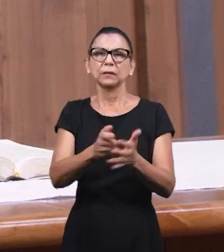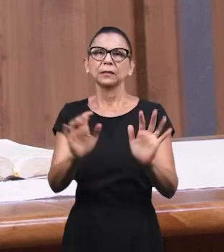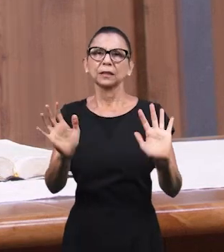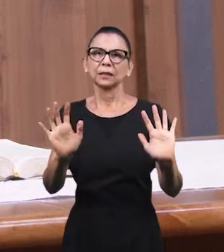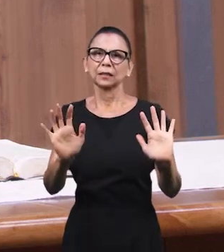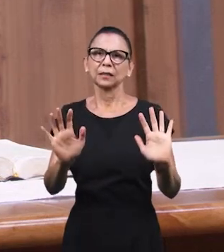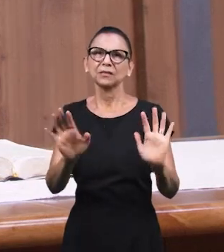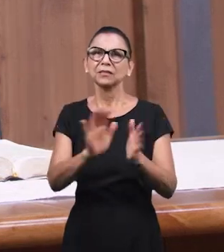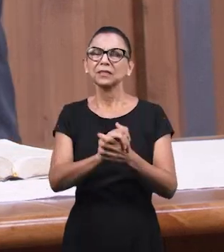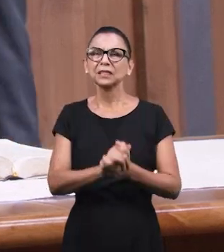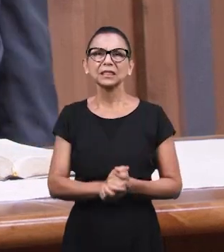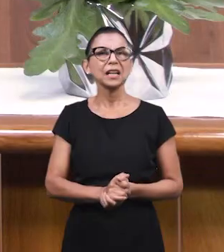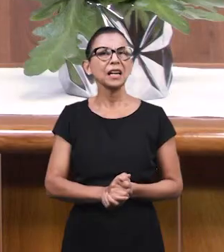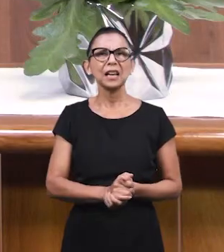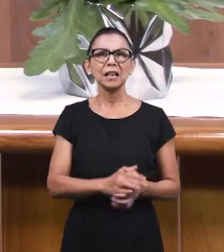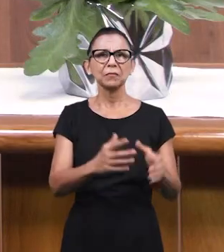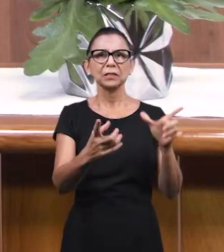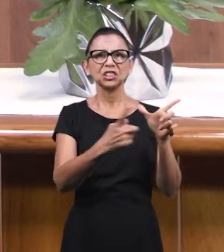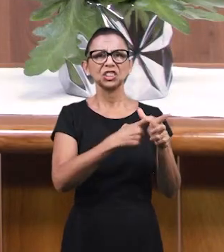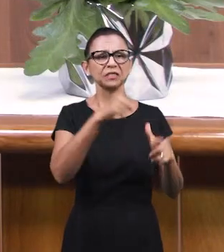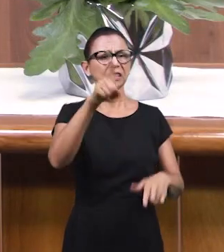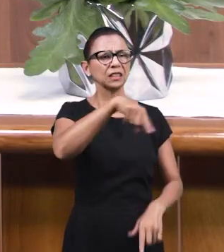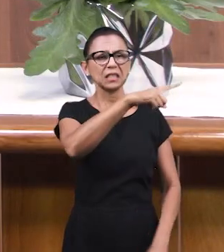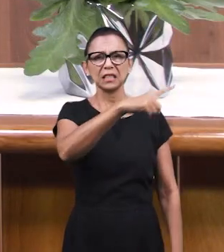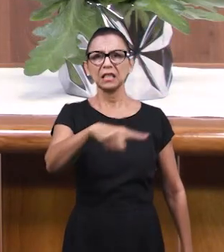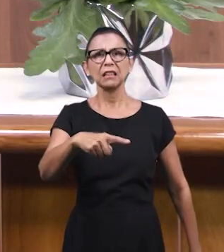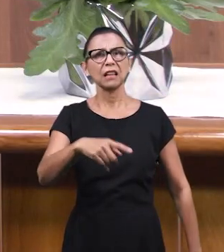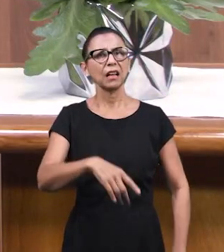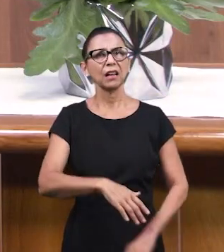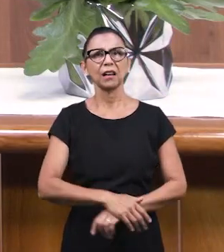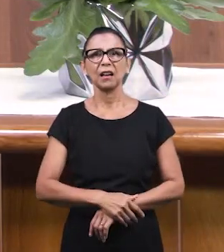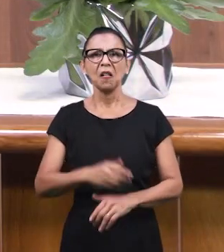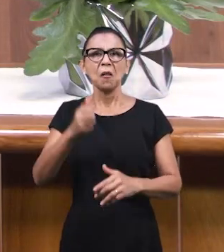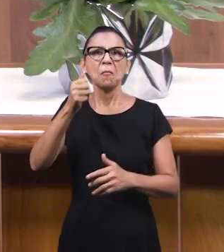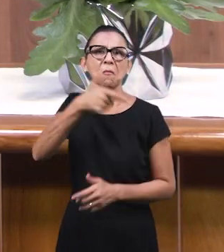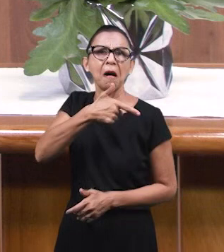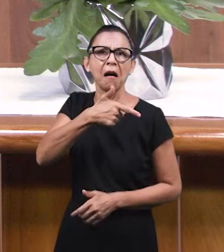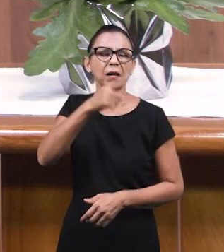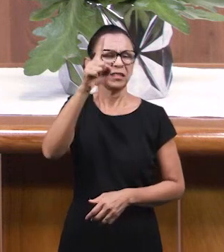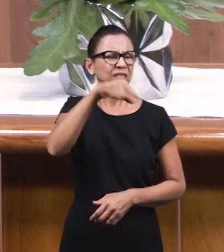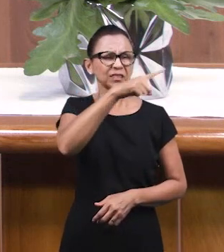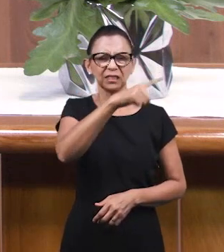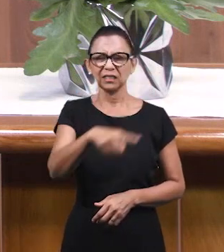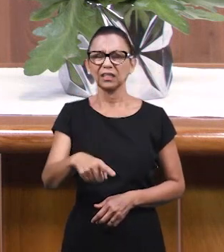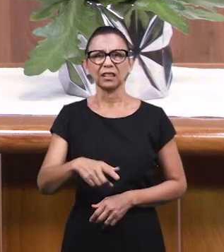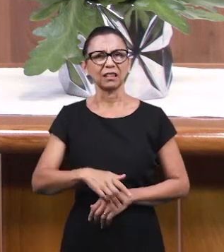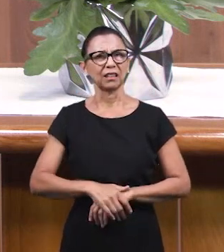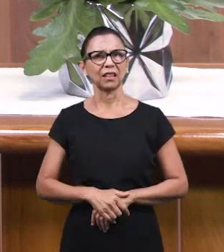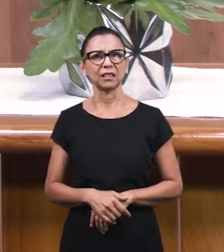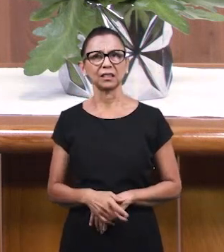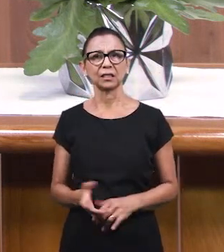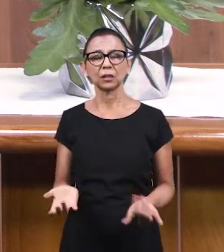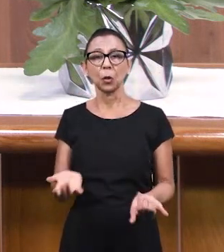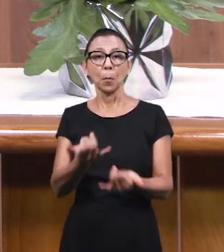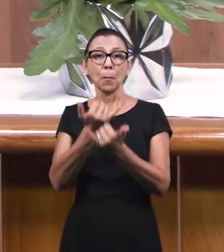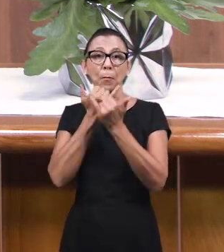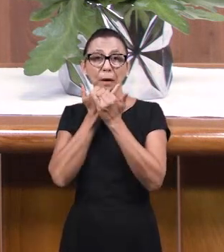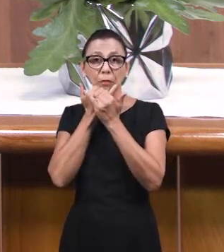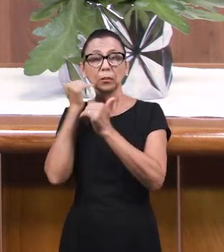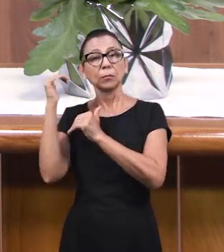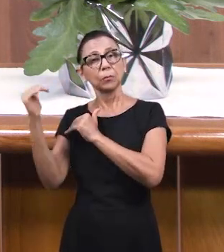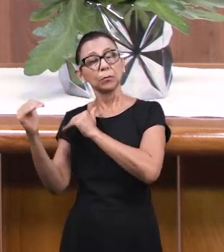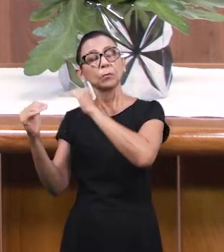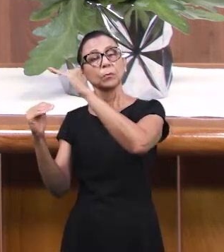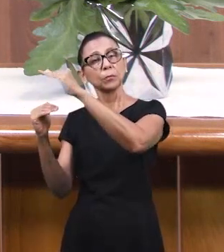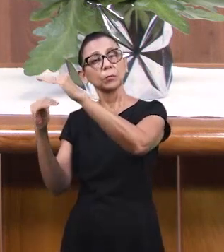человека. Отменить долг человека пред тобою. Прощение – это процесс. Ты не сможешь